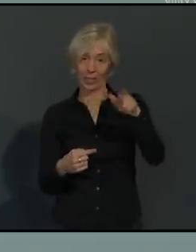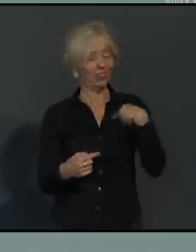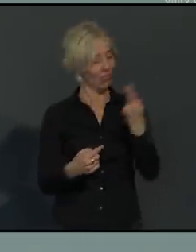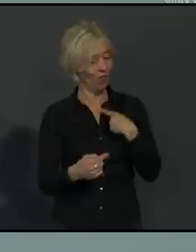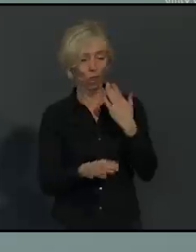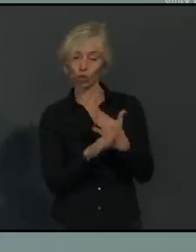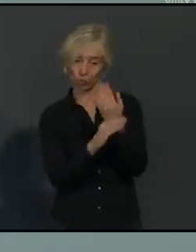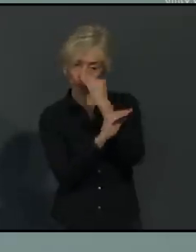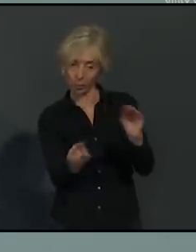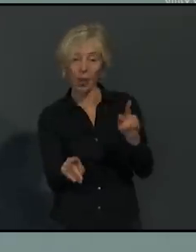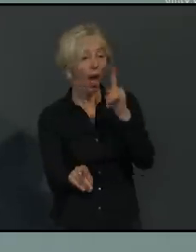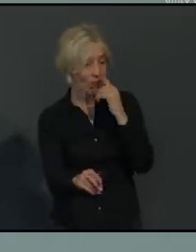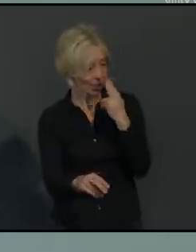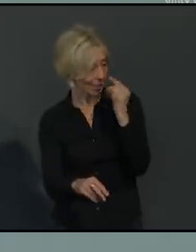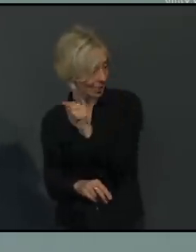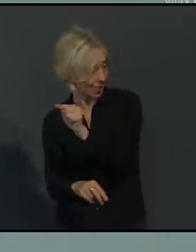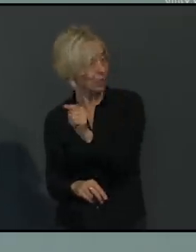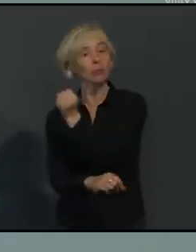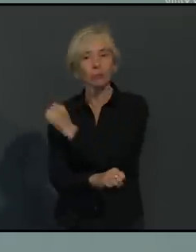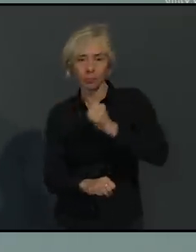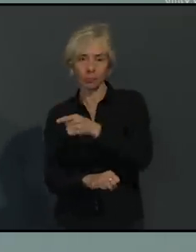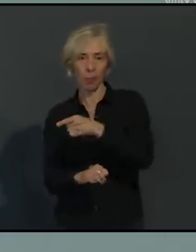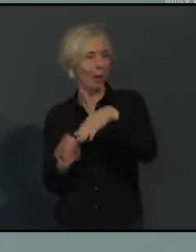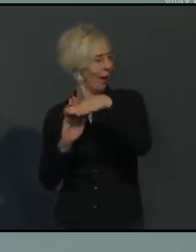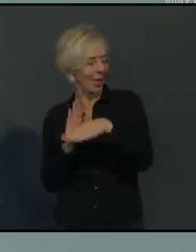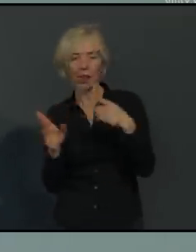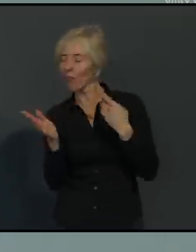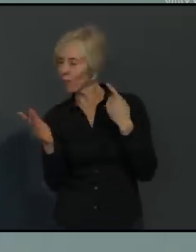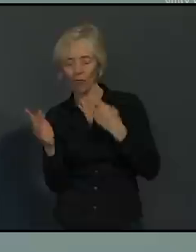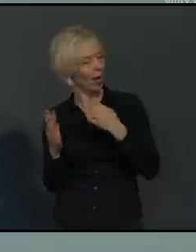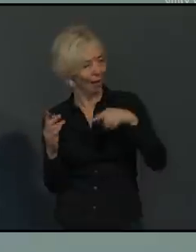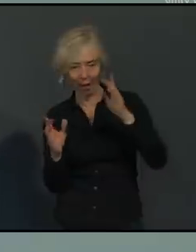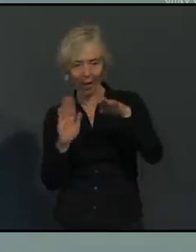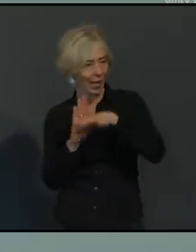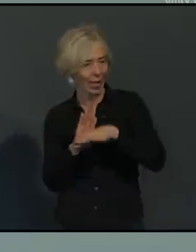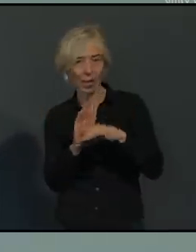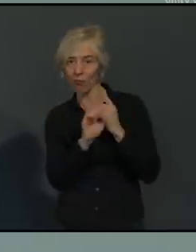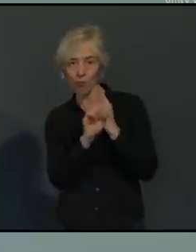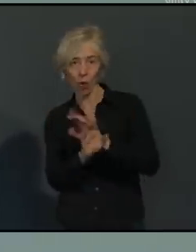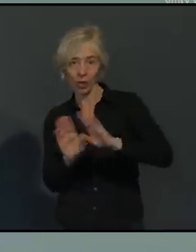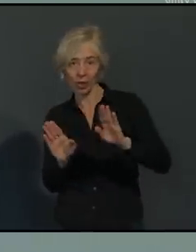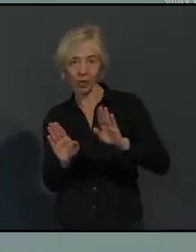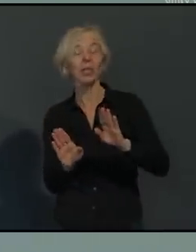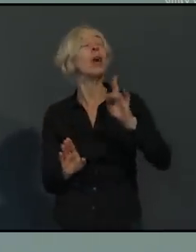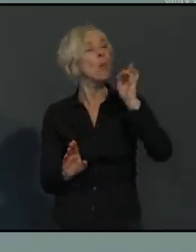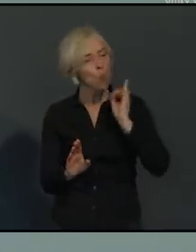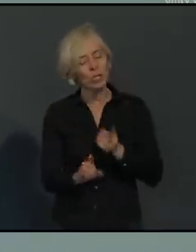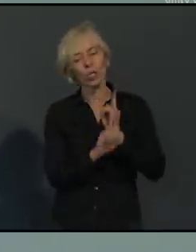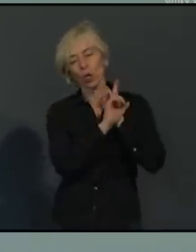und notwendigen Maßnahmen wie Erstattung von Anzeigen, Verwarnungsgelder konsequent